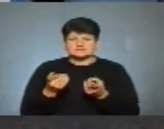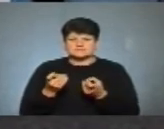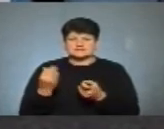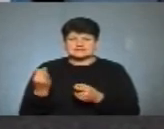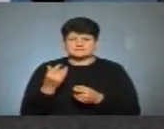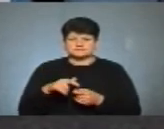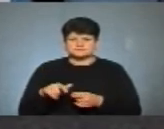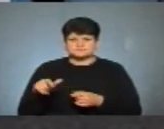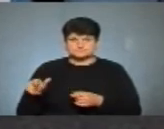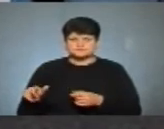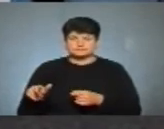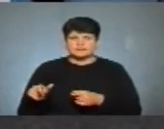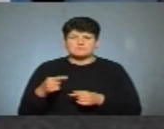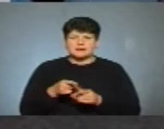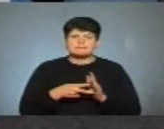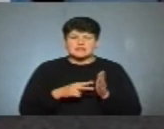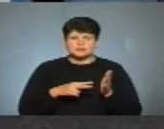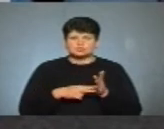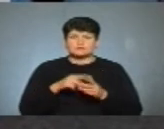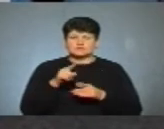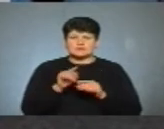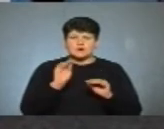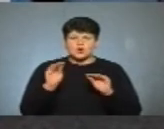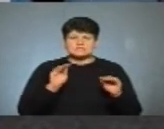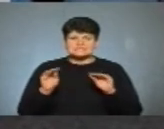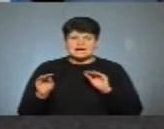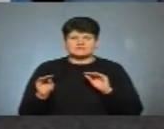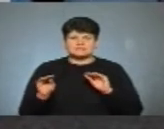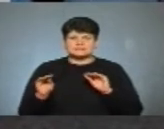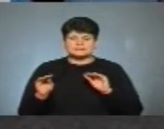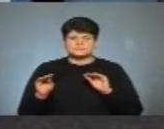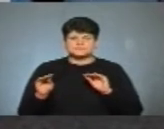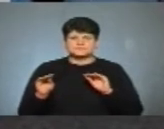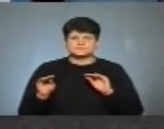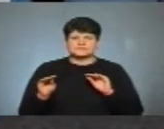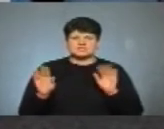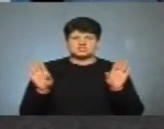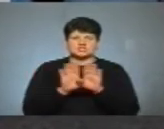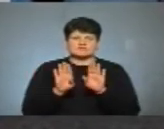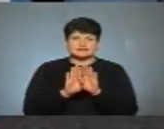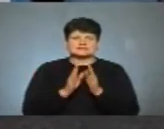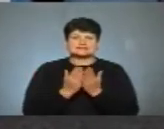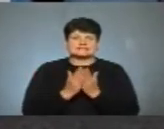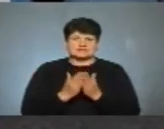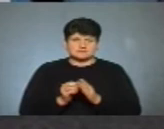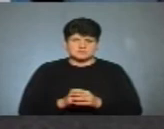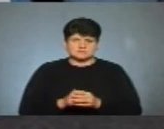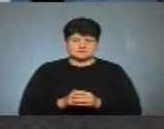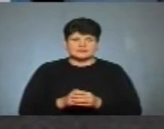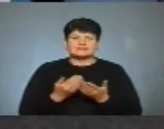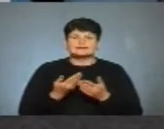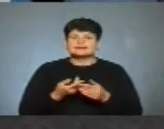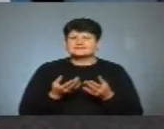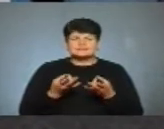читачів, тим більше, що ми плануємо там розставити цілі такі шкафи з книгами, де не